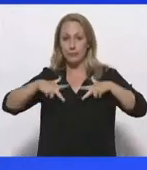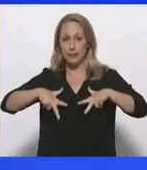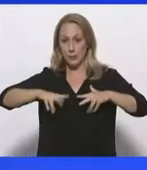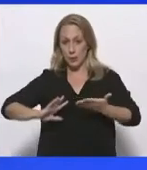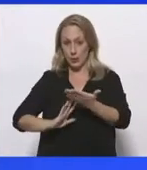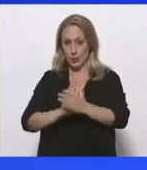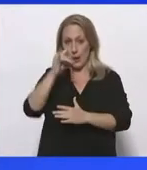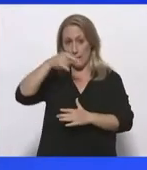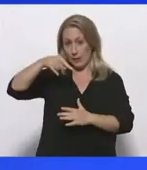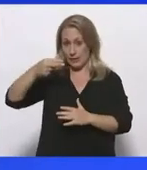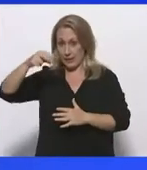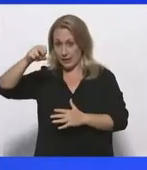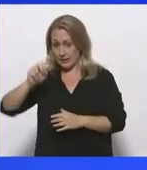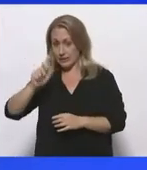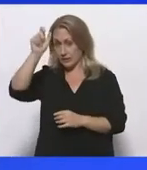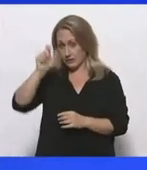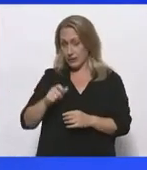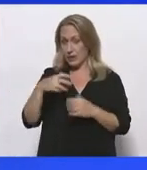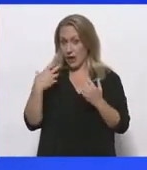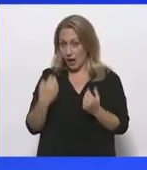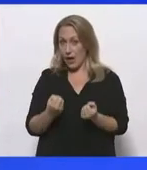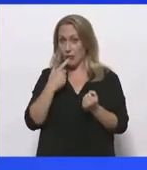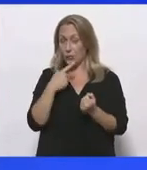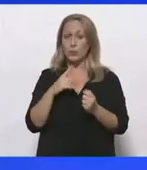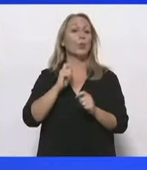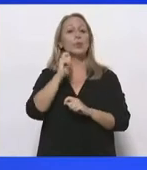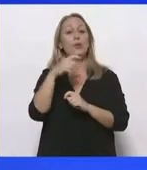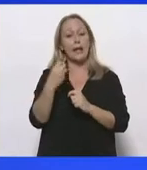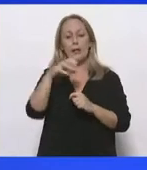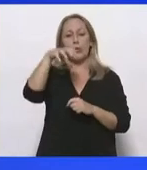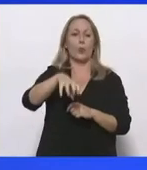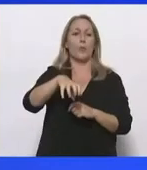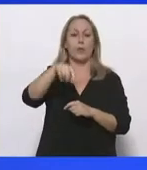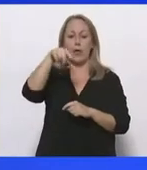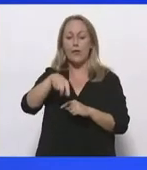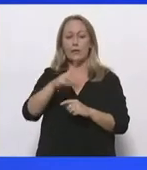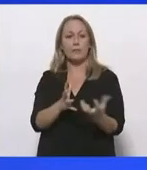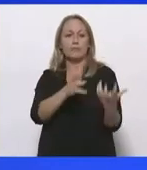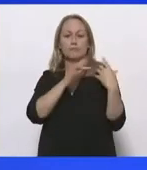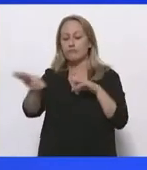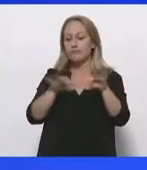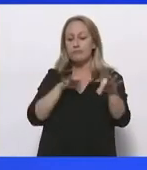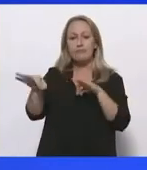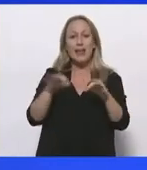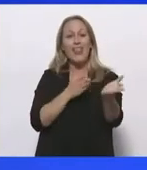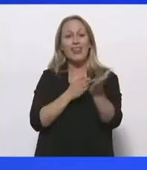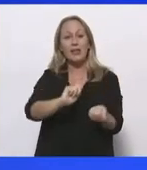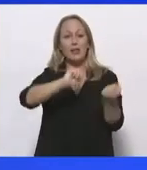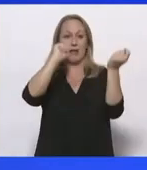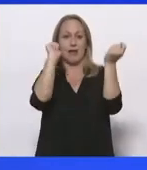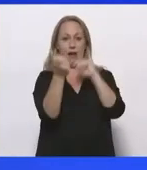Νίκο τον Παθανάση έχει δημιουργηθεί μία δομή η οποία δρομολογεί όλο το σχέδιο της δίκαιης μετάβασης. Είναι ένα πολύ